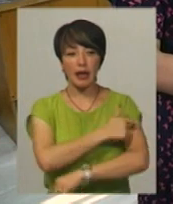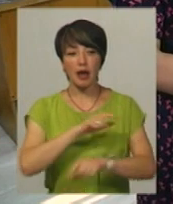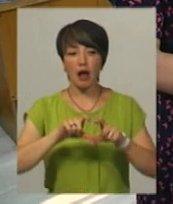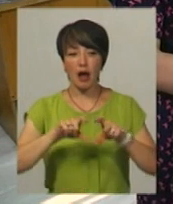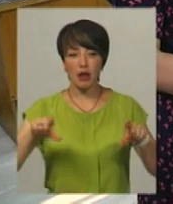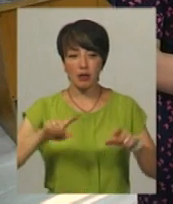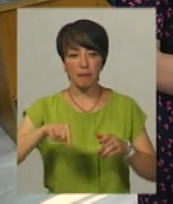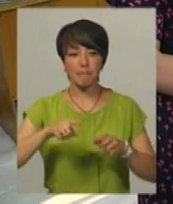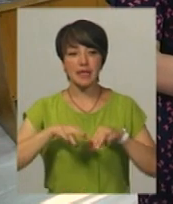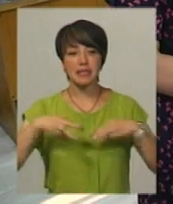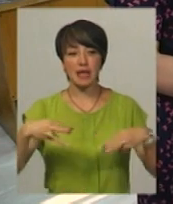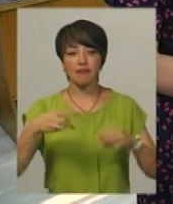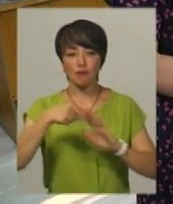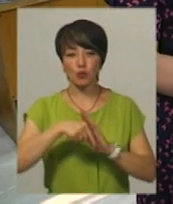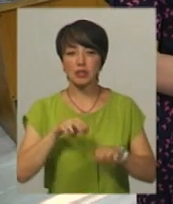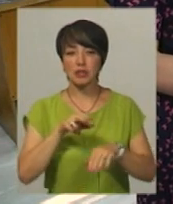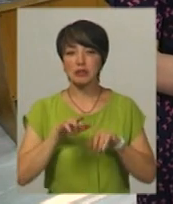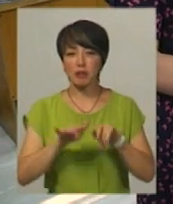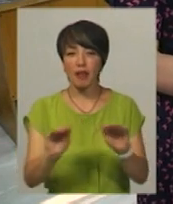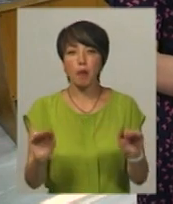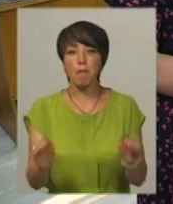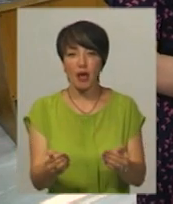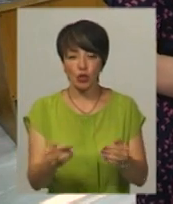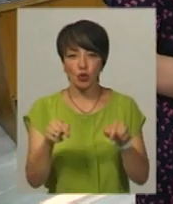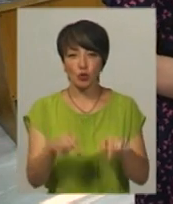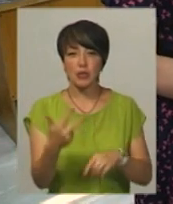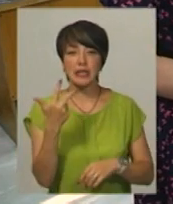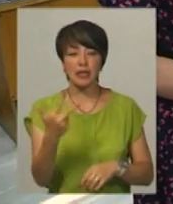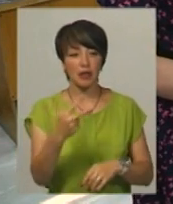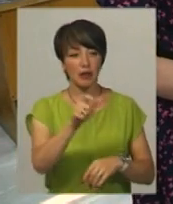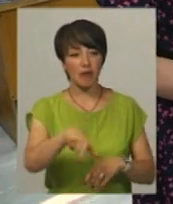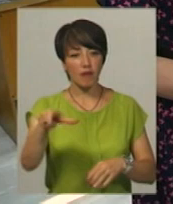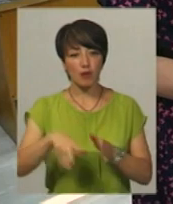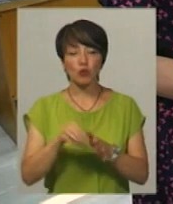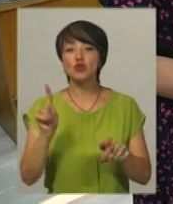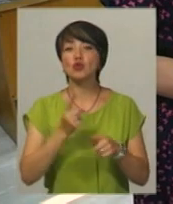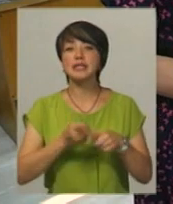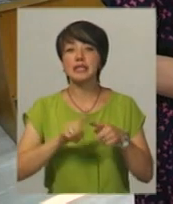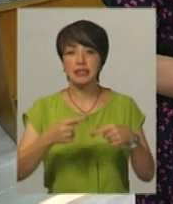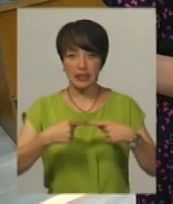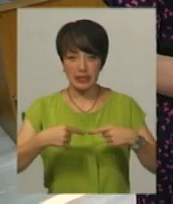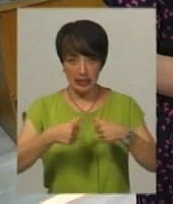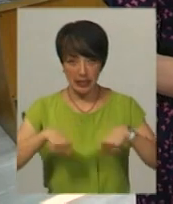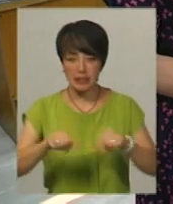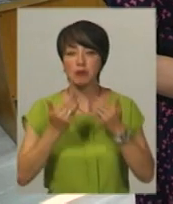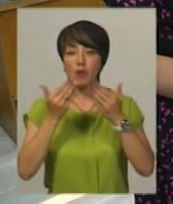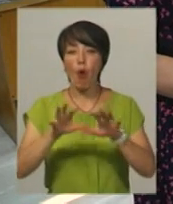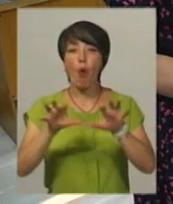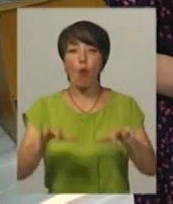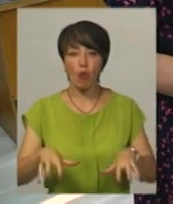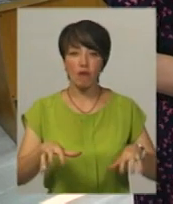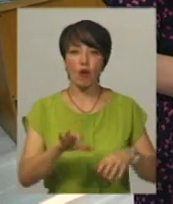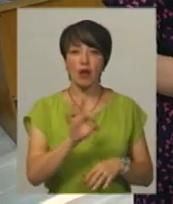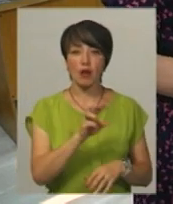поліклініки Міністерства внутрішніх справ, найменша в окрузі. Тут цього три виборці. Що це за дільниця, ми запитуємо голову комісії